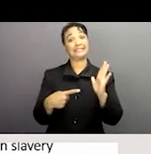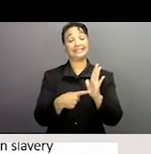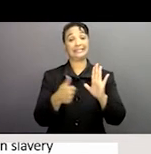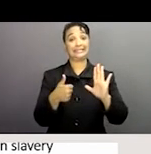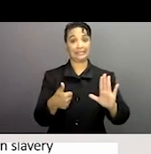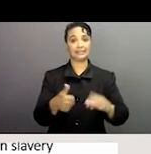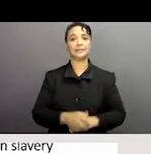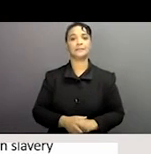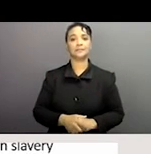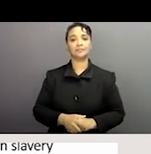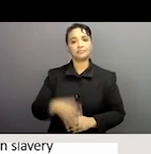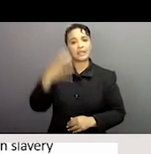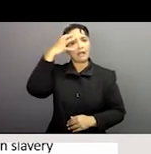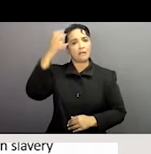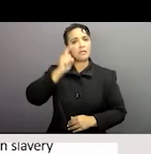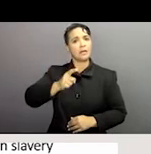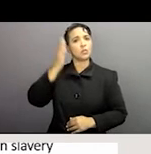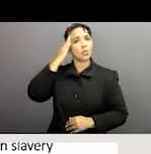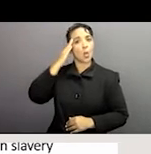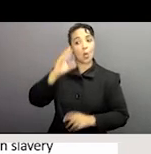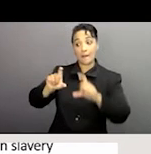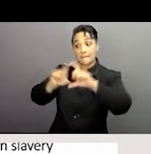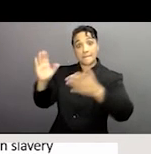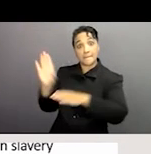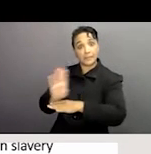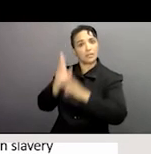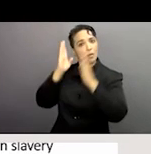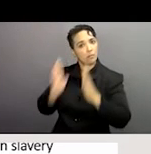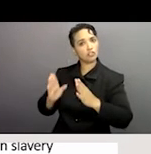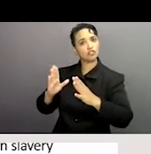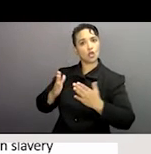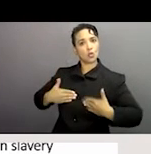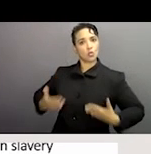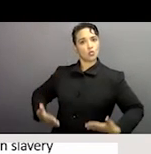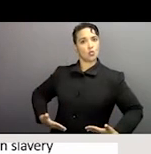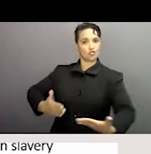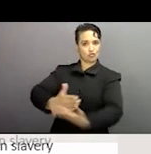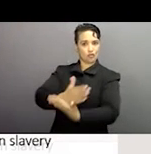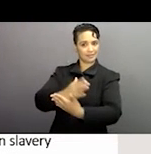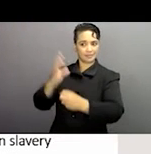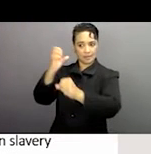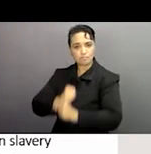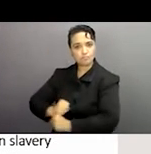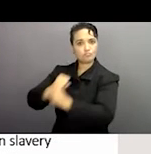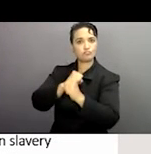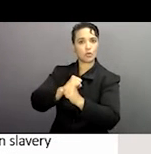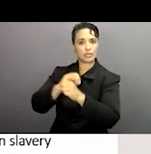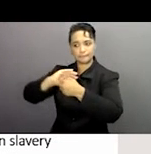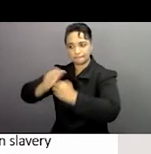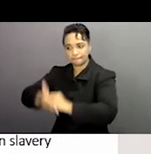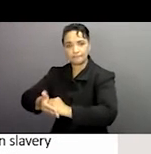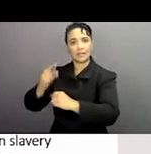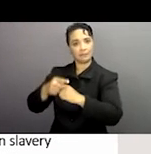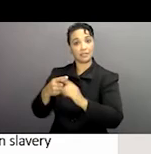les états doivent garantir que les entreprises aussi bien que les employeurs protègent les droits humains en conformité